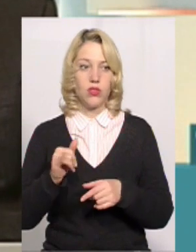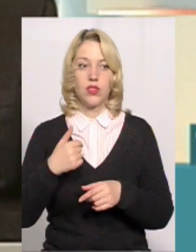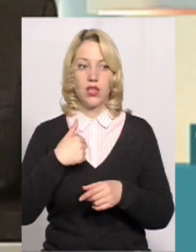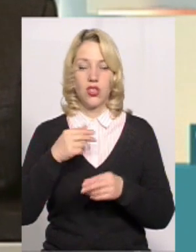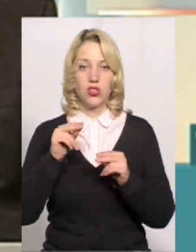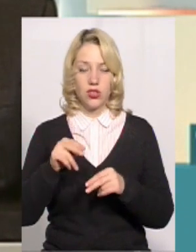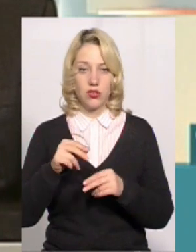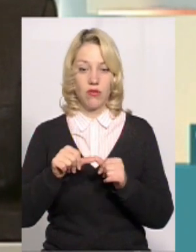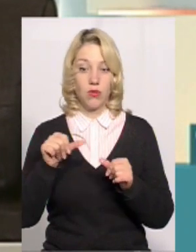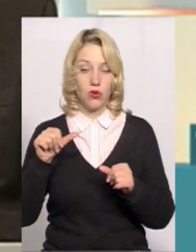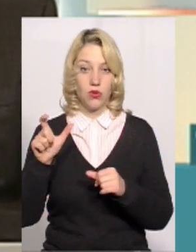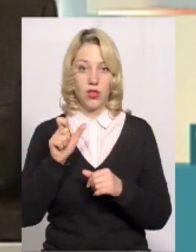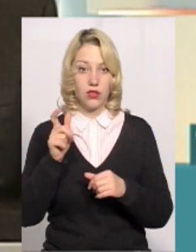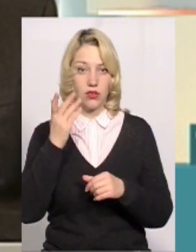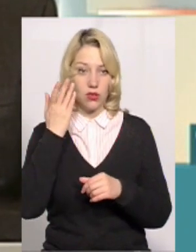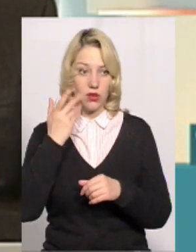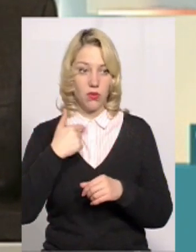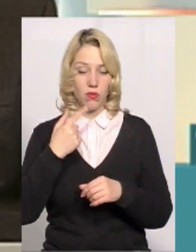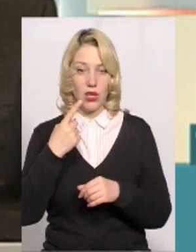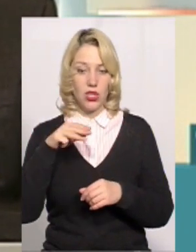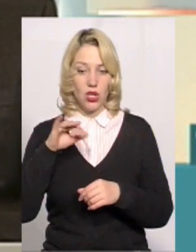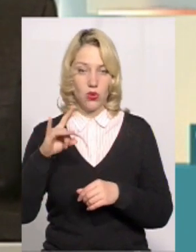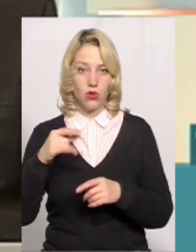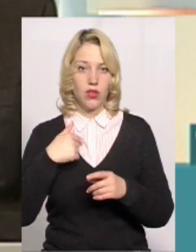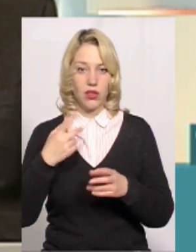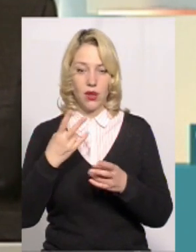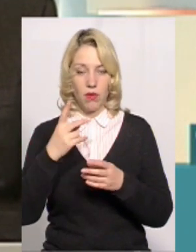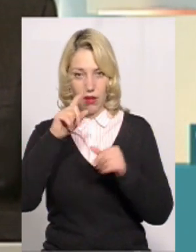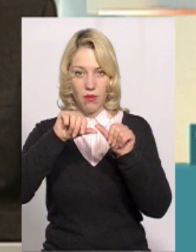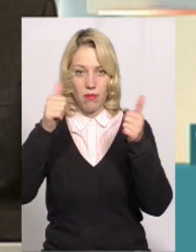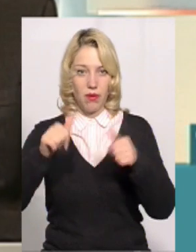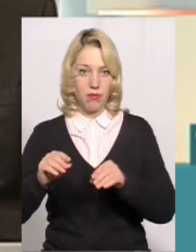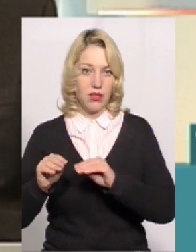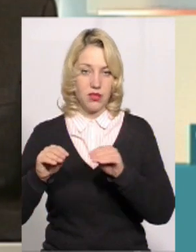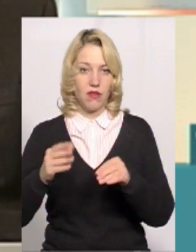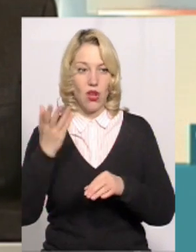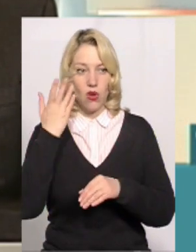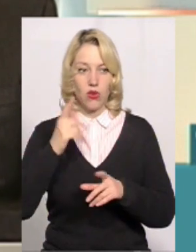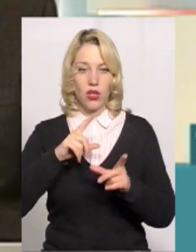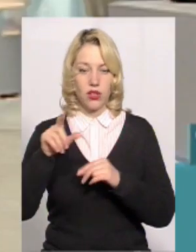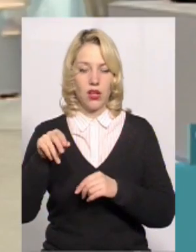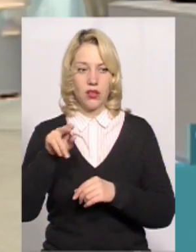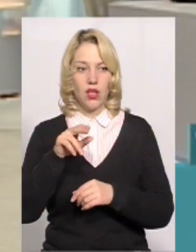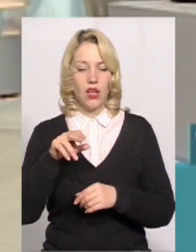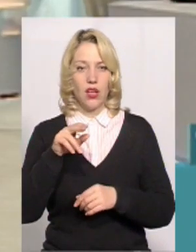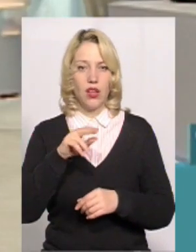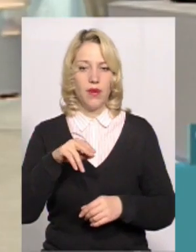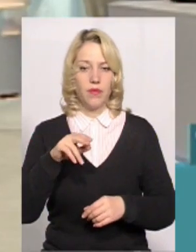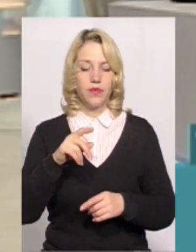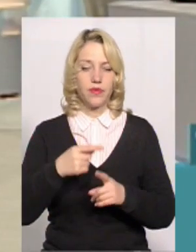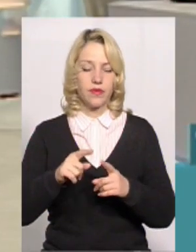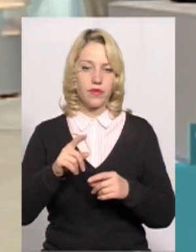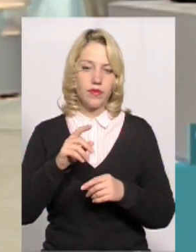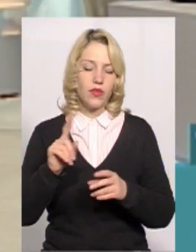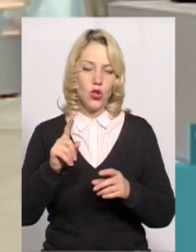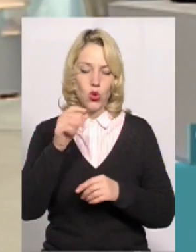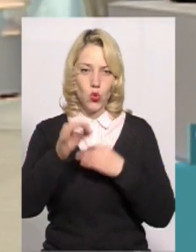чесно, я навіть в минулому, коли був перший тур, я писала, що їм пам'ятник за це треба. Коли вони приїжджають в ОВК і добу стоять і чекають, щоб